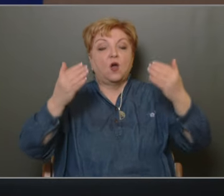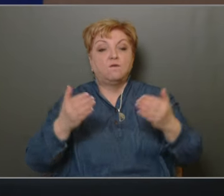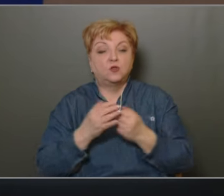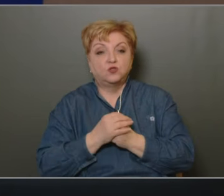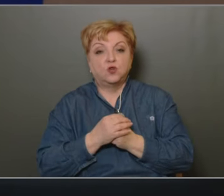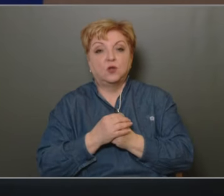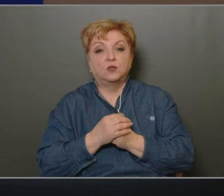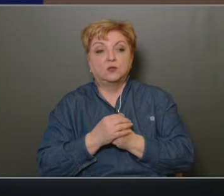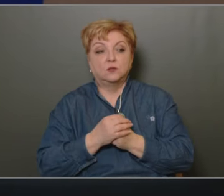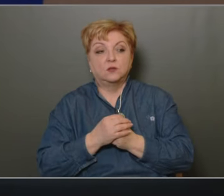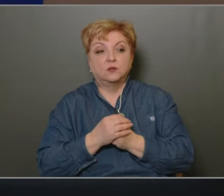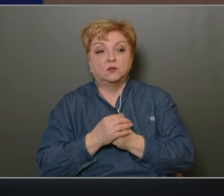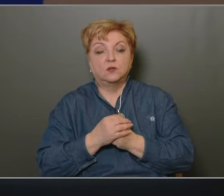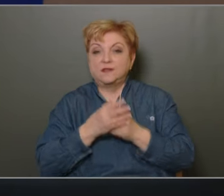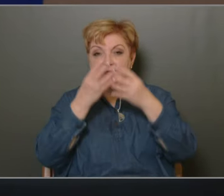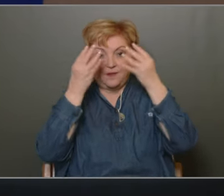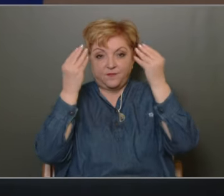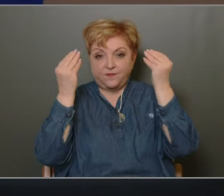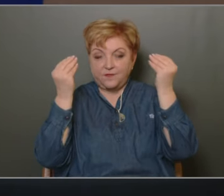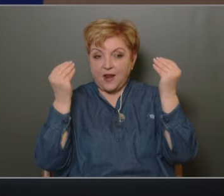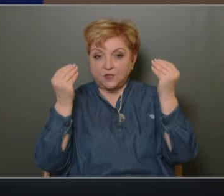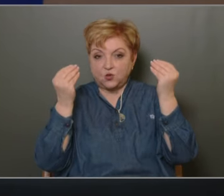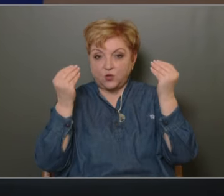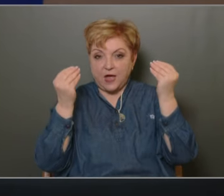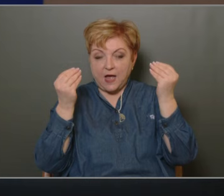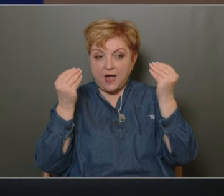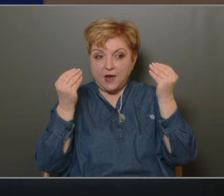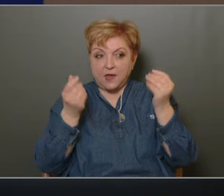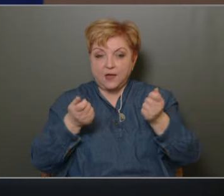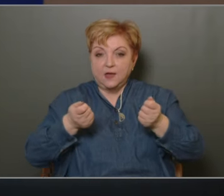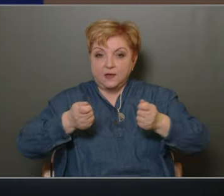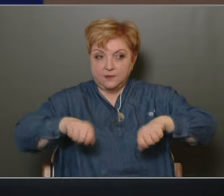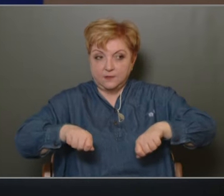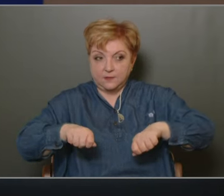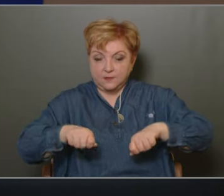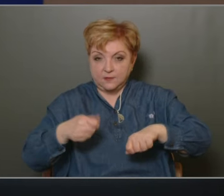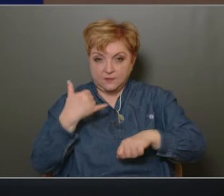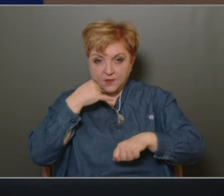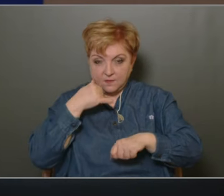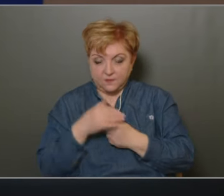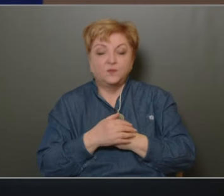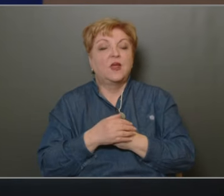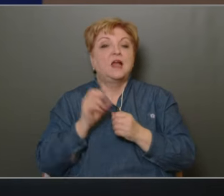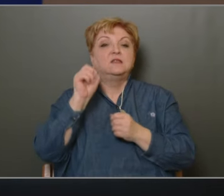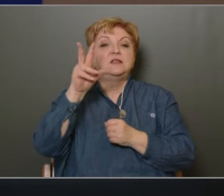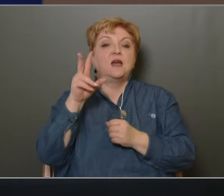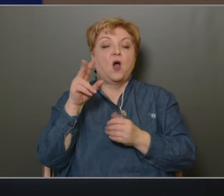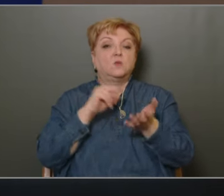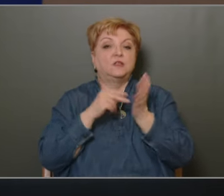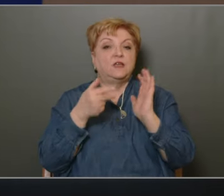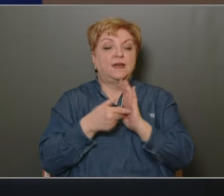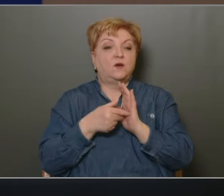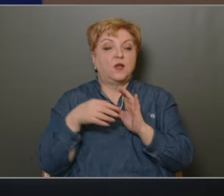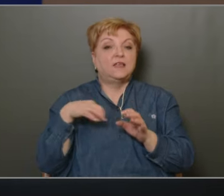ne felejtsük majd bekapcsolni, kimentünk, javaslatot a 13-i kerület egészségügyi